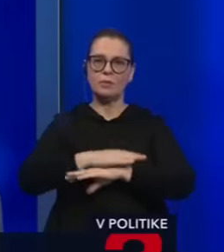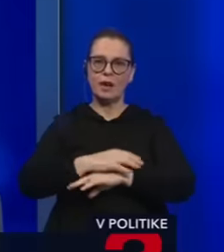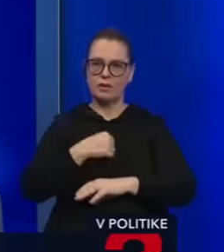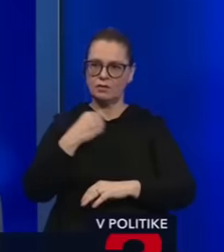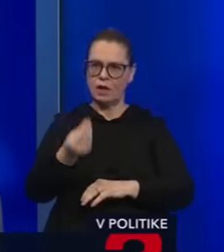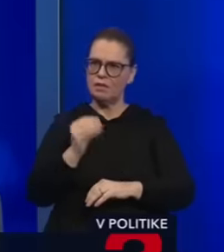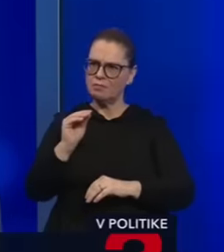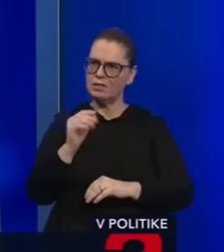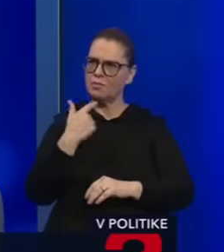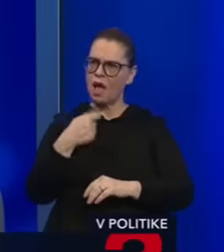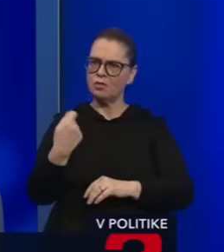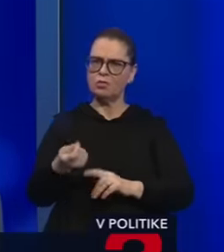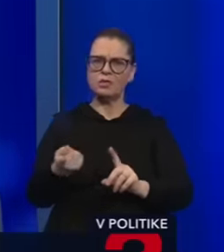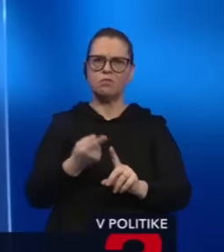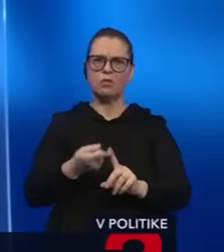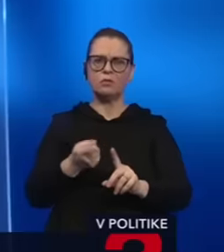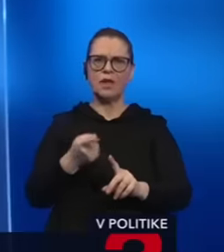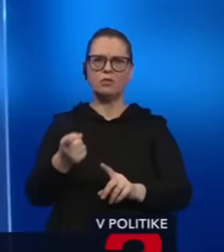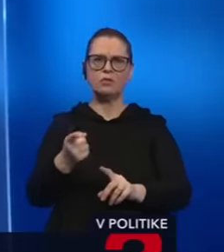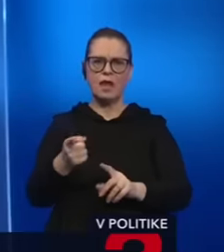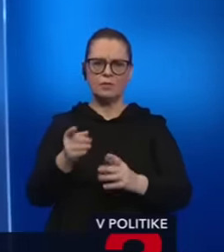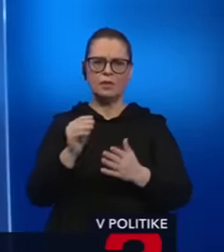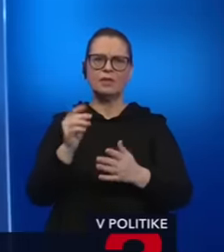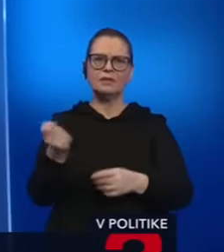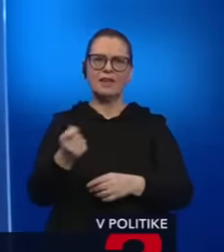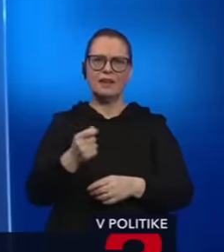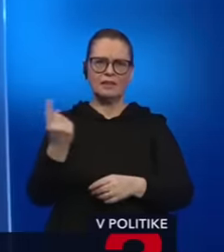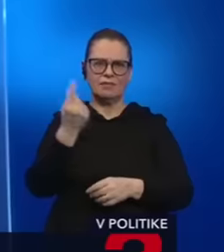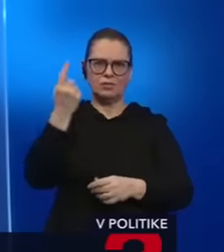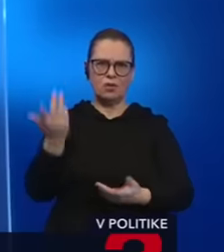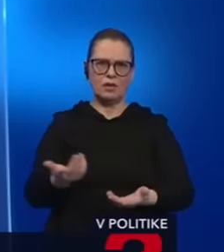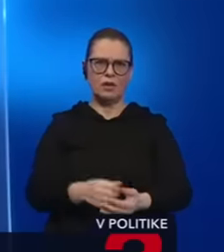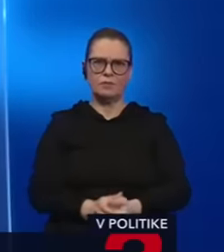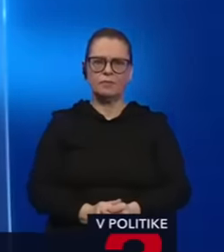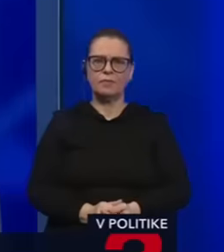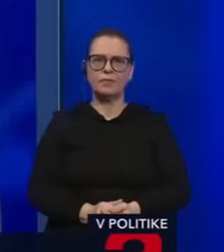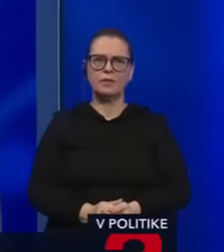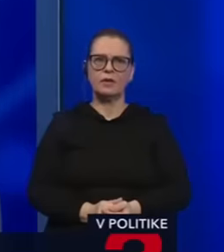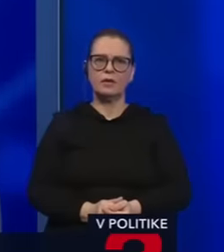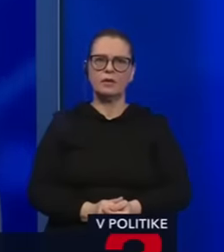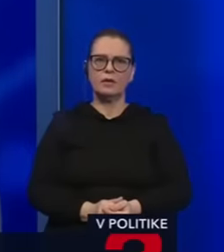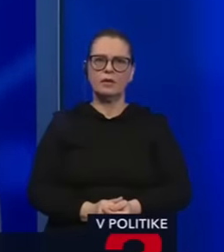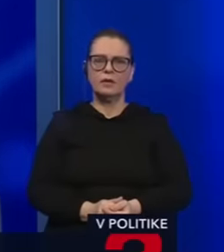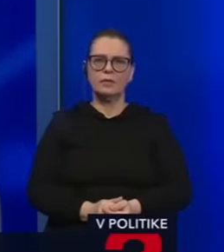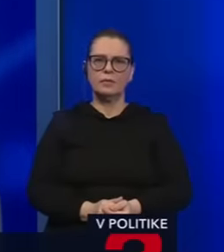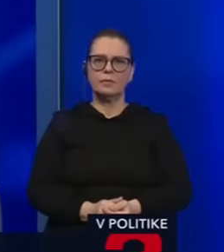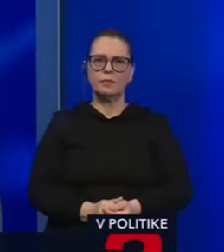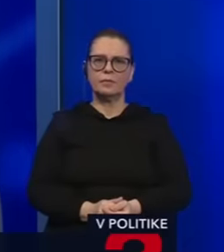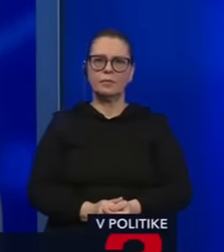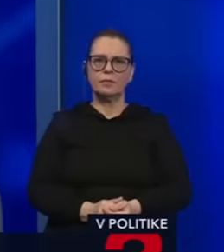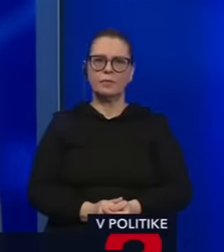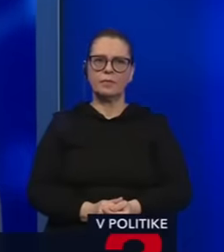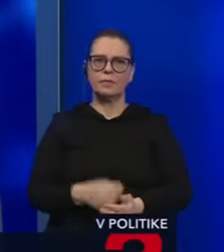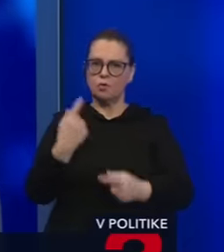niekto dostať podmienku za niečo, kde sú sácby. Veľmi dobre viete, aké. Takže... Poďme sa baviť o sudcoch potom. Takže pozrite ešte Poďme sa